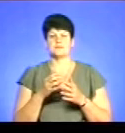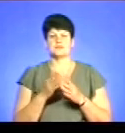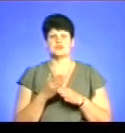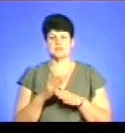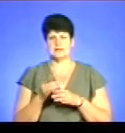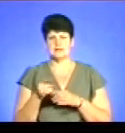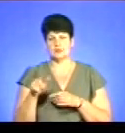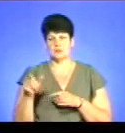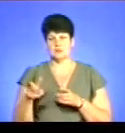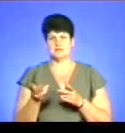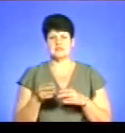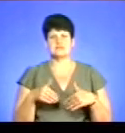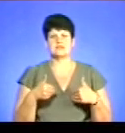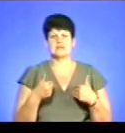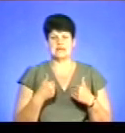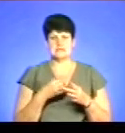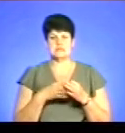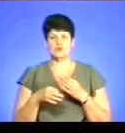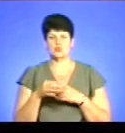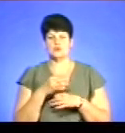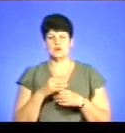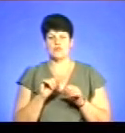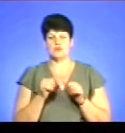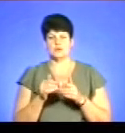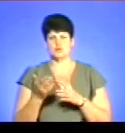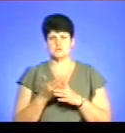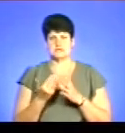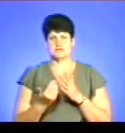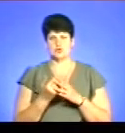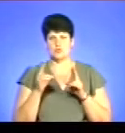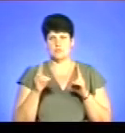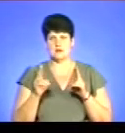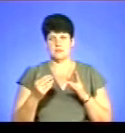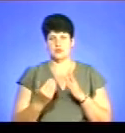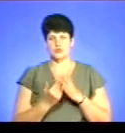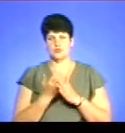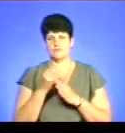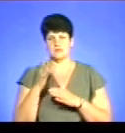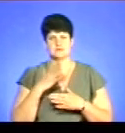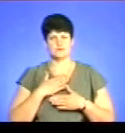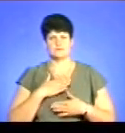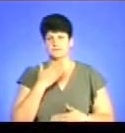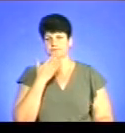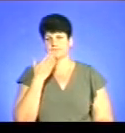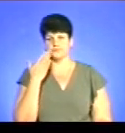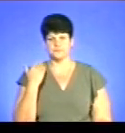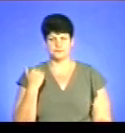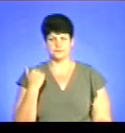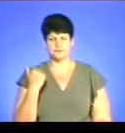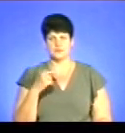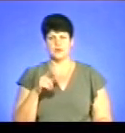звертаються за консультацією щодо оформлення субсидії за новими правилами, нововведеннями не вдоволені. Люди